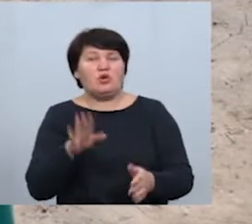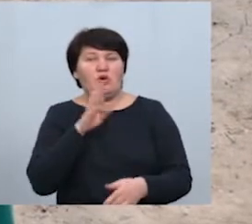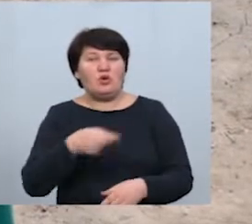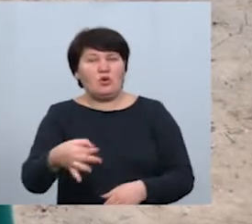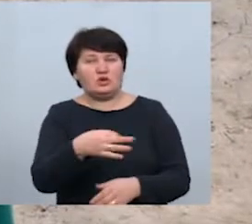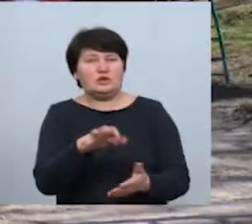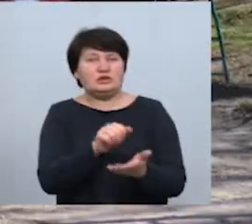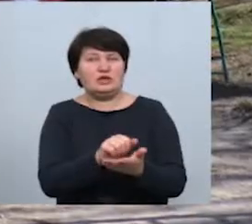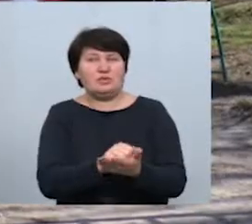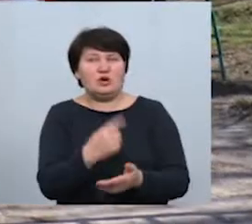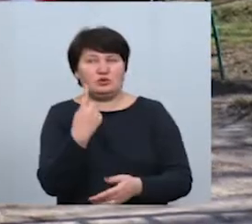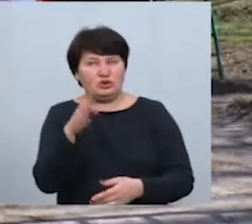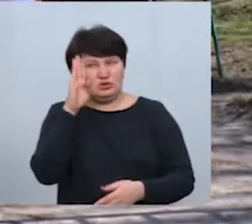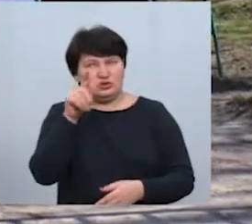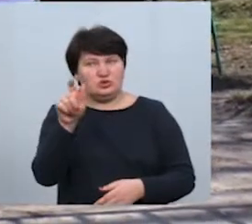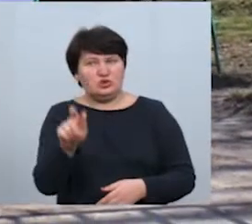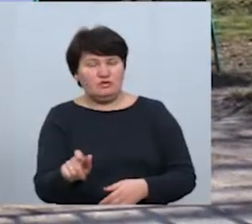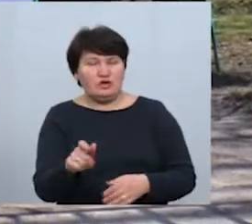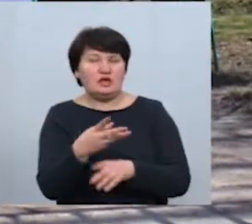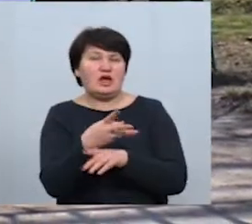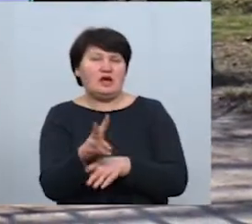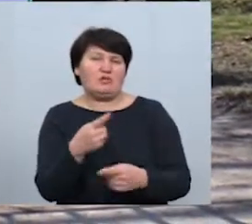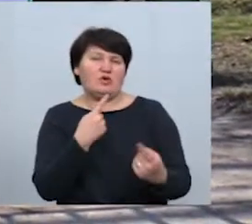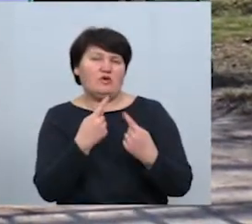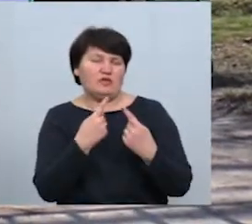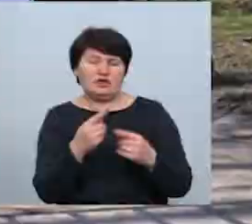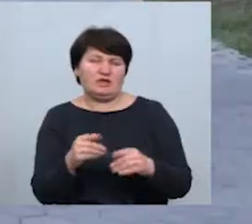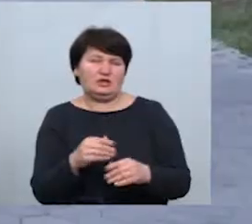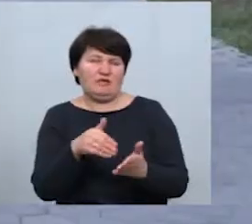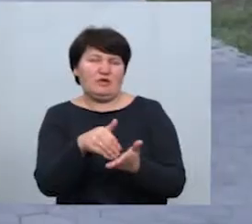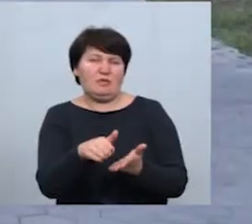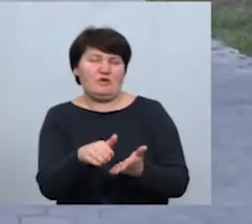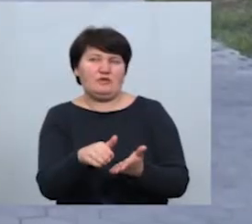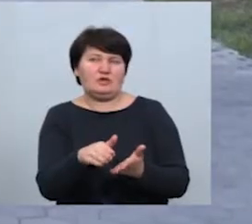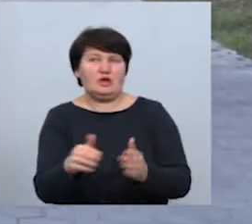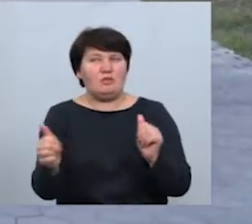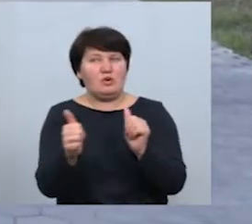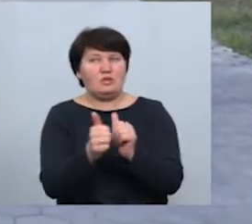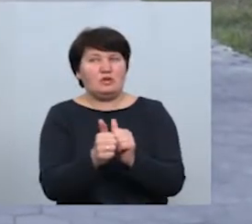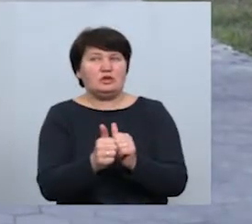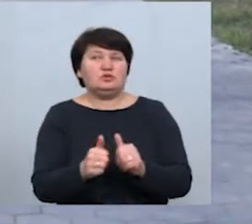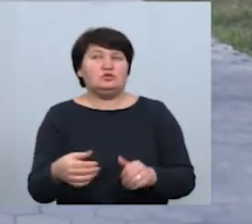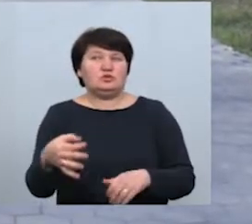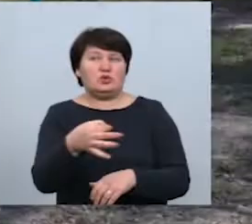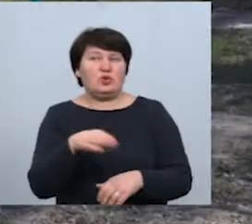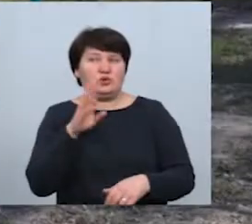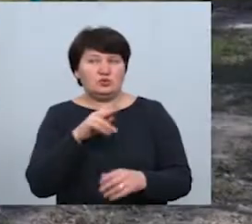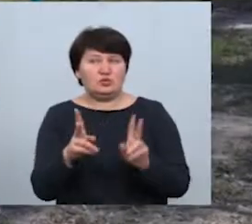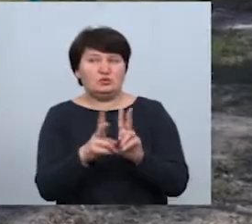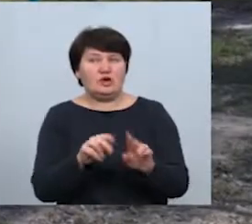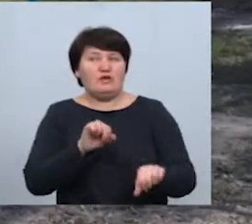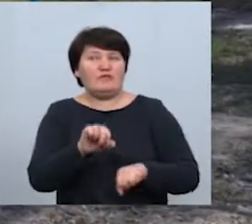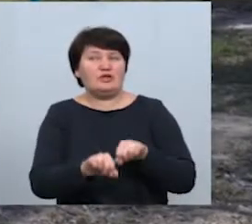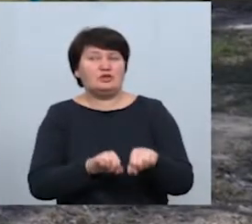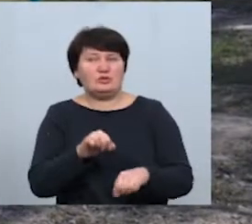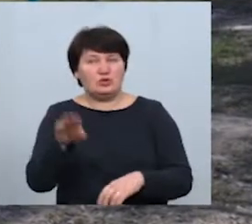займається один чоловік. На камеру говорити відмовився. Поблизу міського озера зустрічаємо велосипедиста.